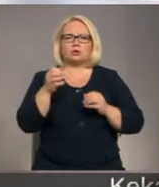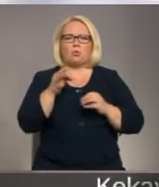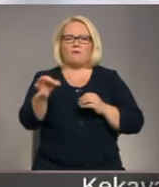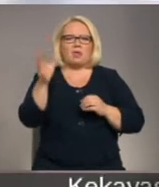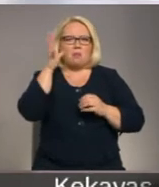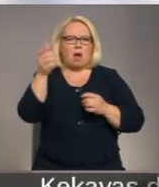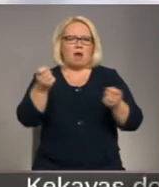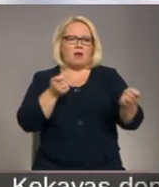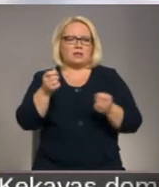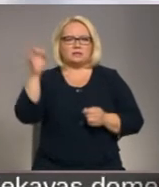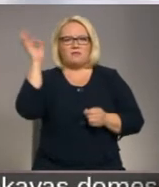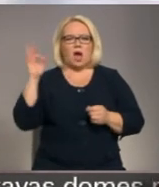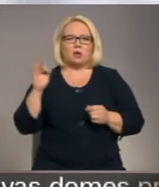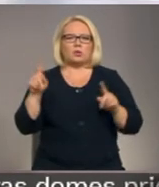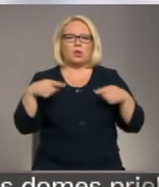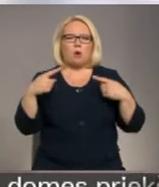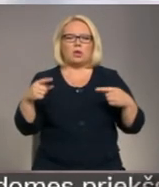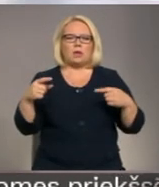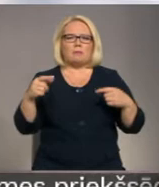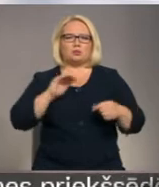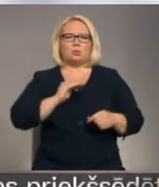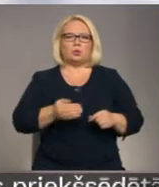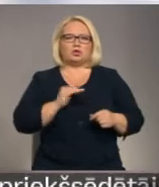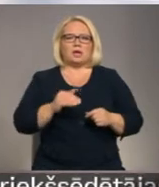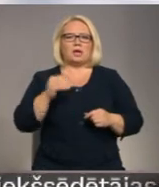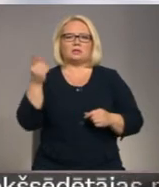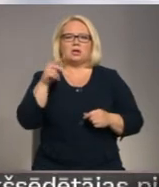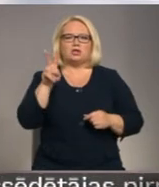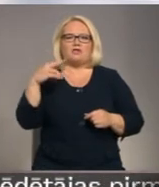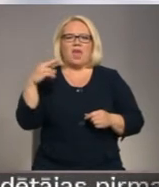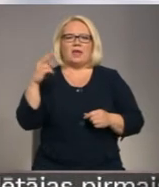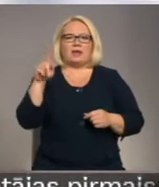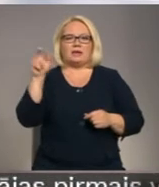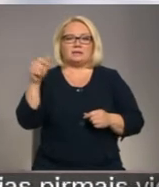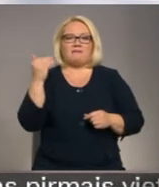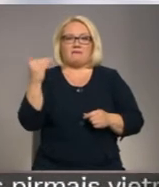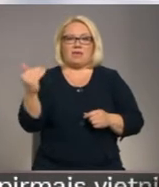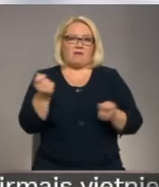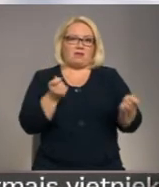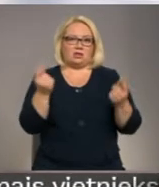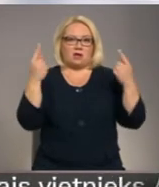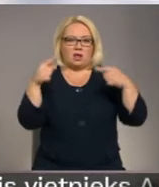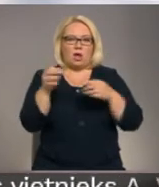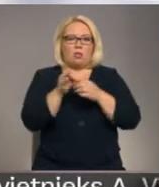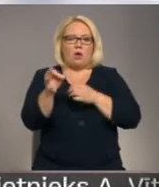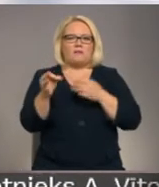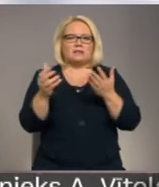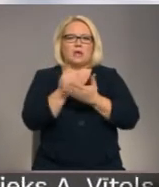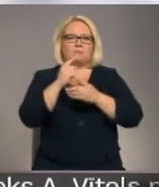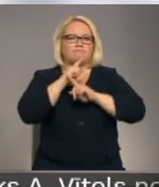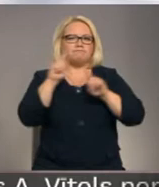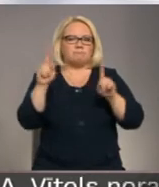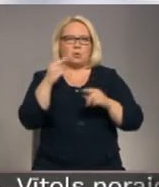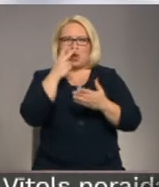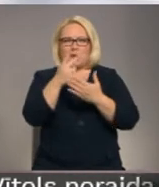tautības muižnieks Ulriks von Šverins. Viņā valdīšanas laikā novads ieguva savdabību, kas to izceļ joprojām.